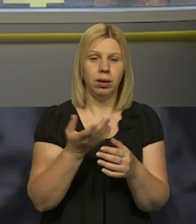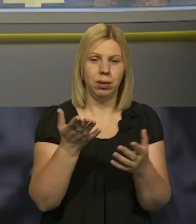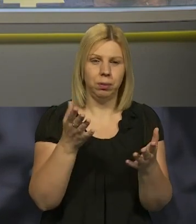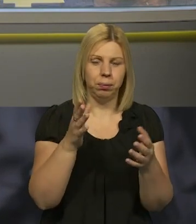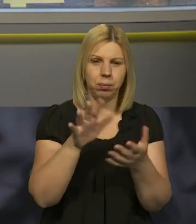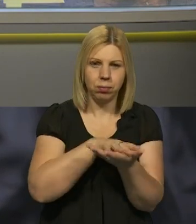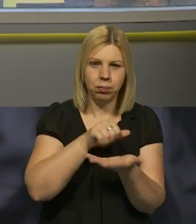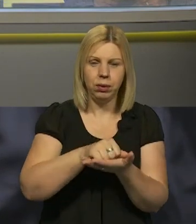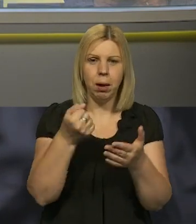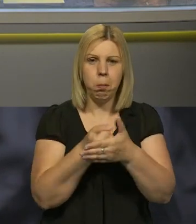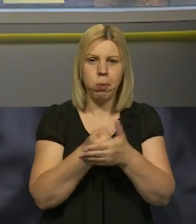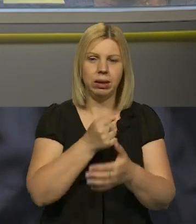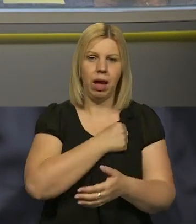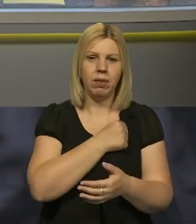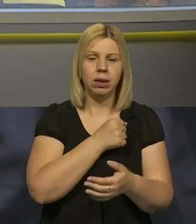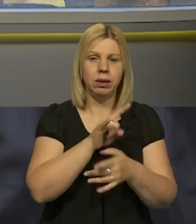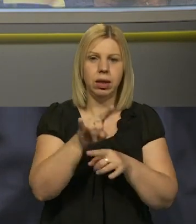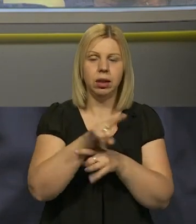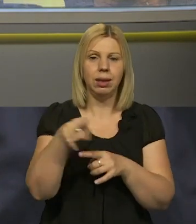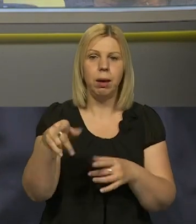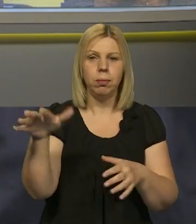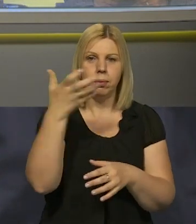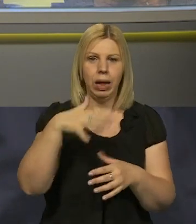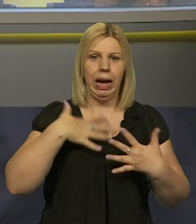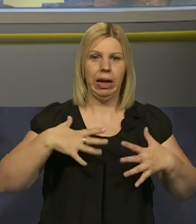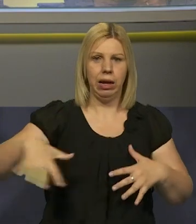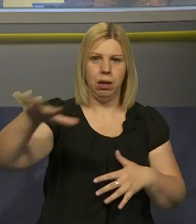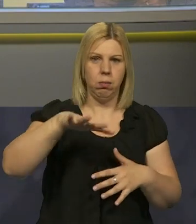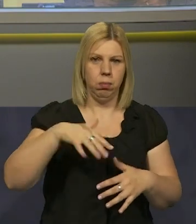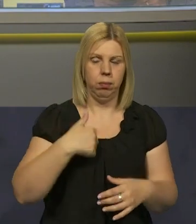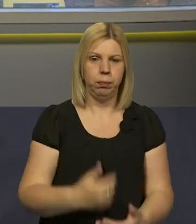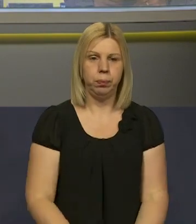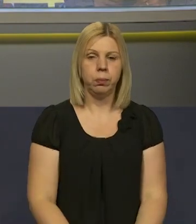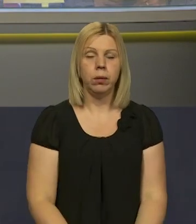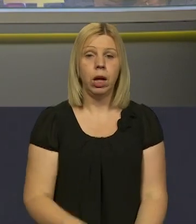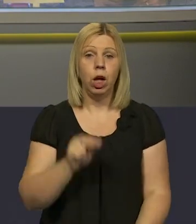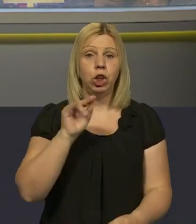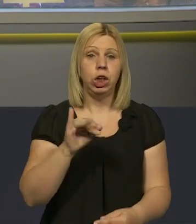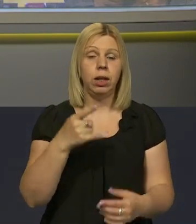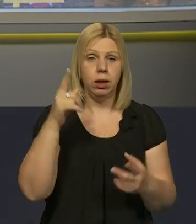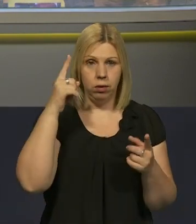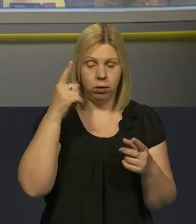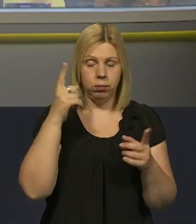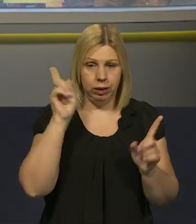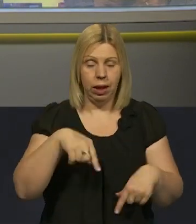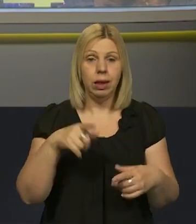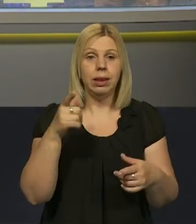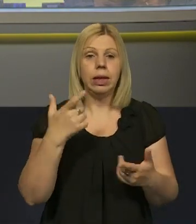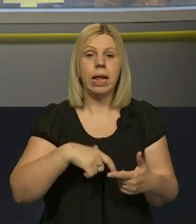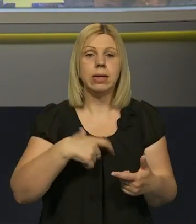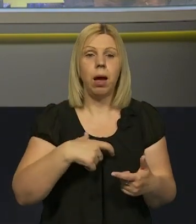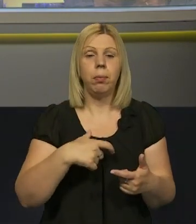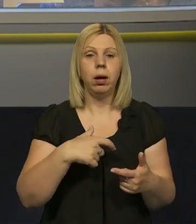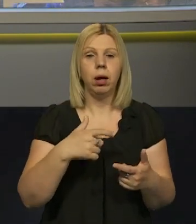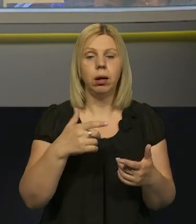і авіаційних баз, які знаходяться на півночі півострова, нашого півострова. Чи визначили ви вже особисто для себе найбільш